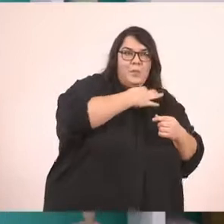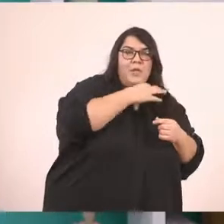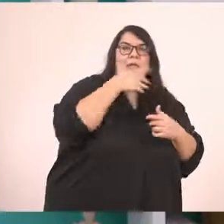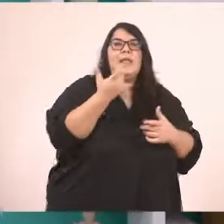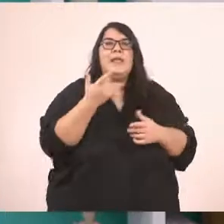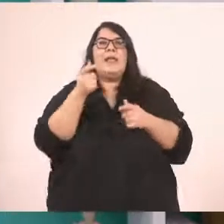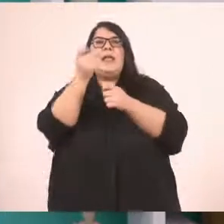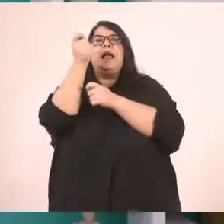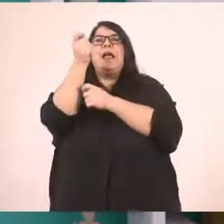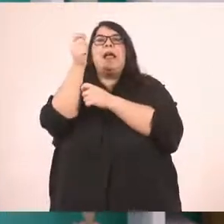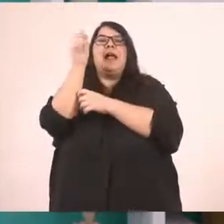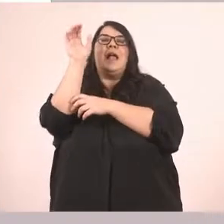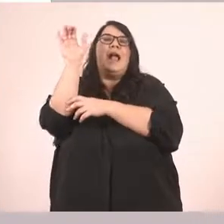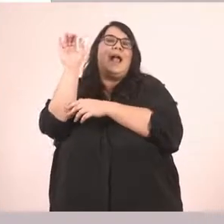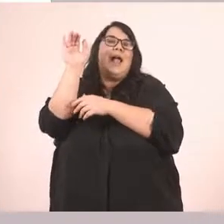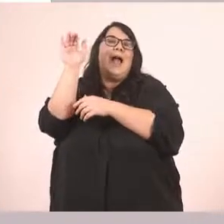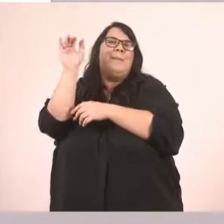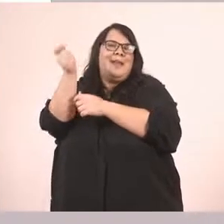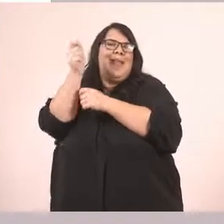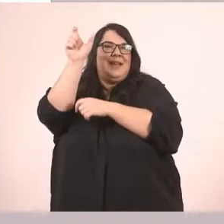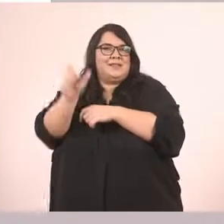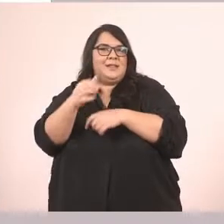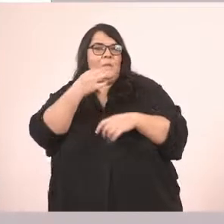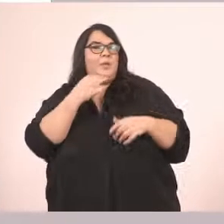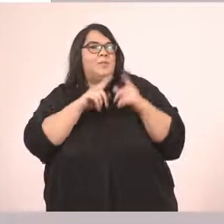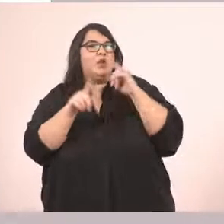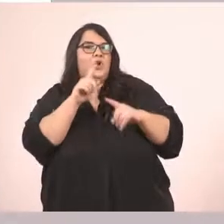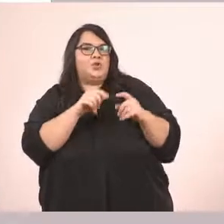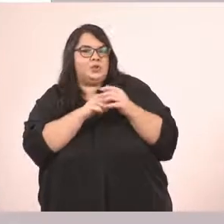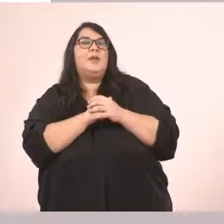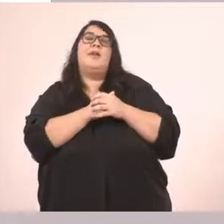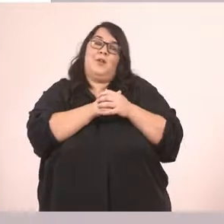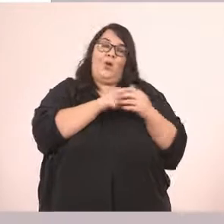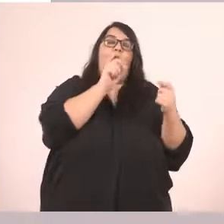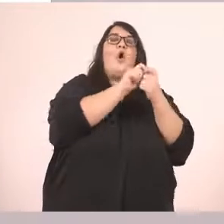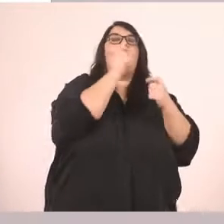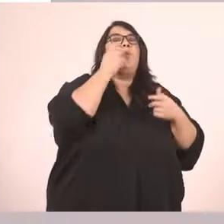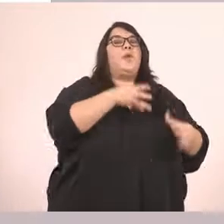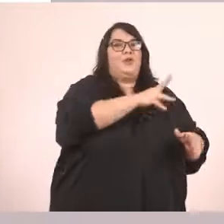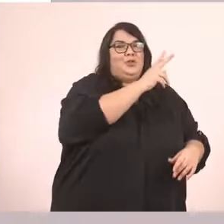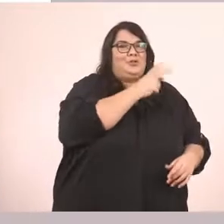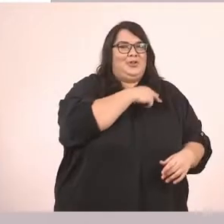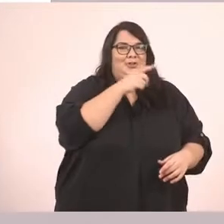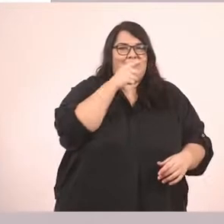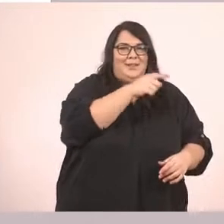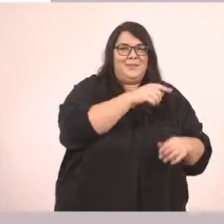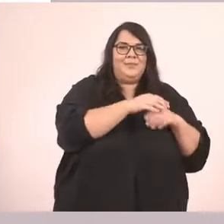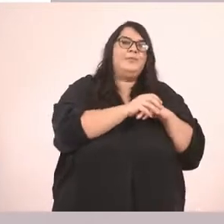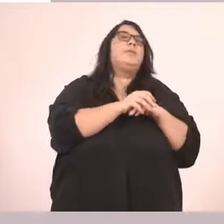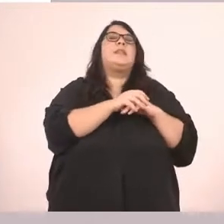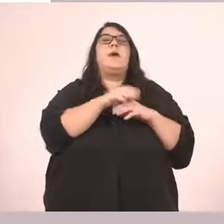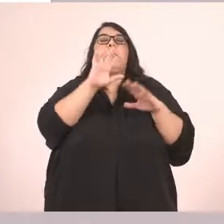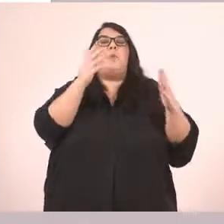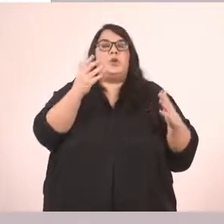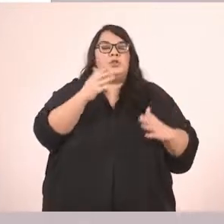Θα ρωτήσουν τον Ρουμπί. Πολύ ωραία! Για να βρουν τον γιο του Ρουμπί, θα πρέπει να περάσουν την